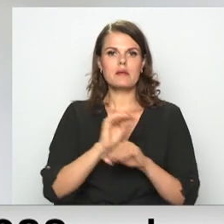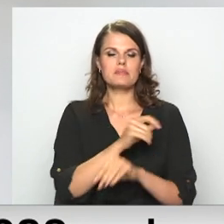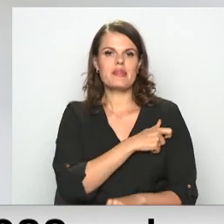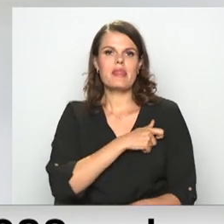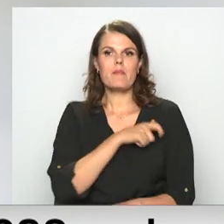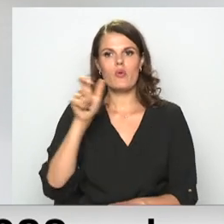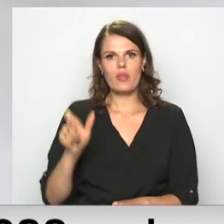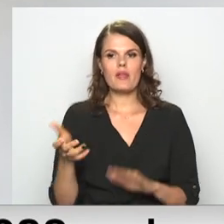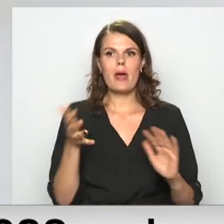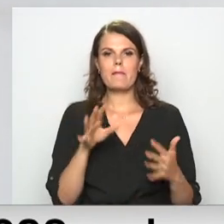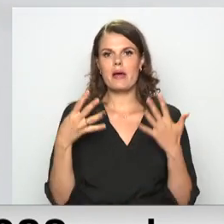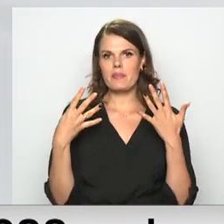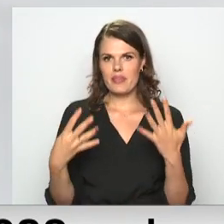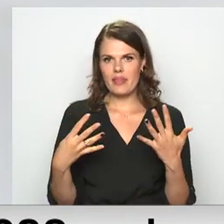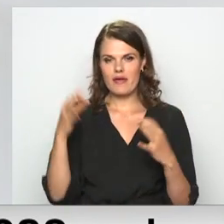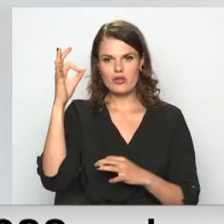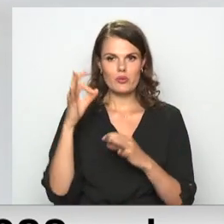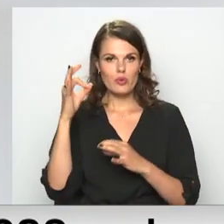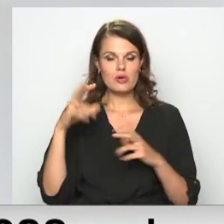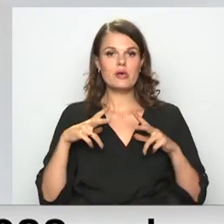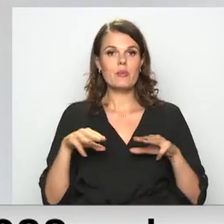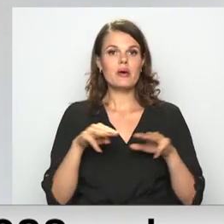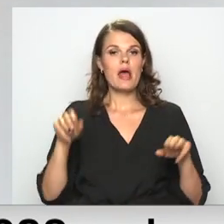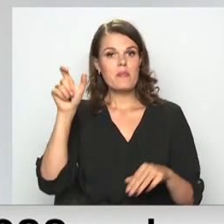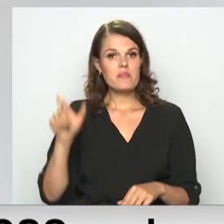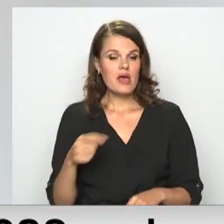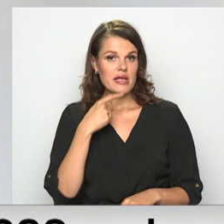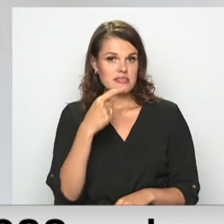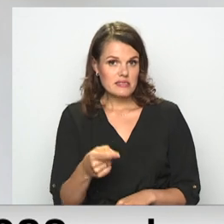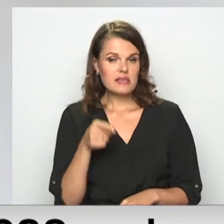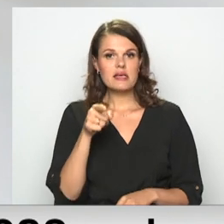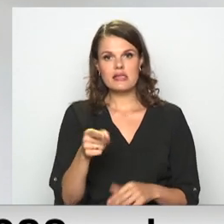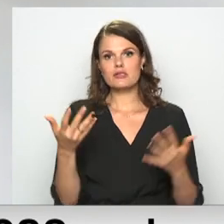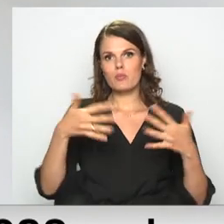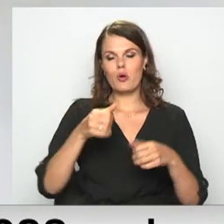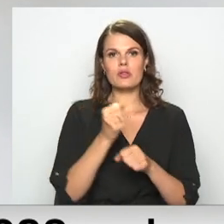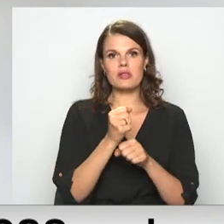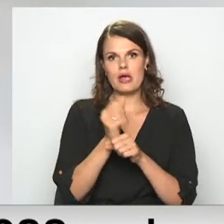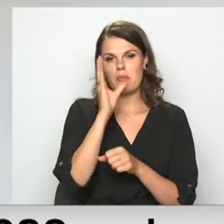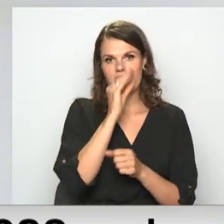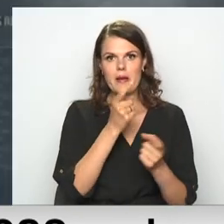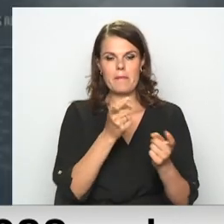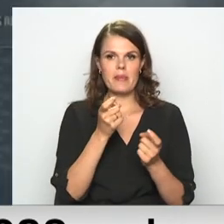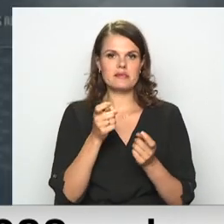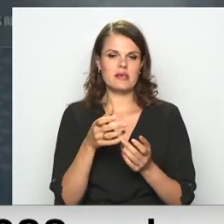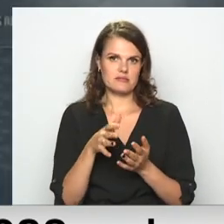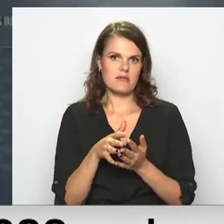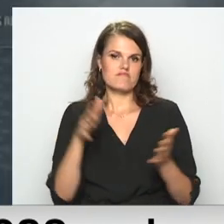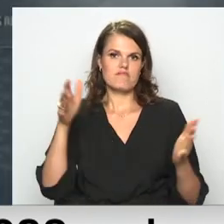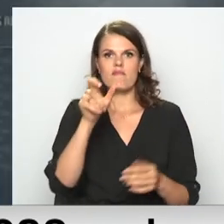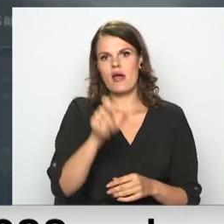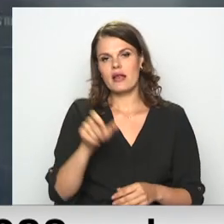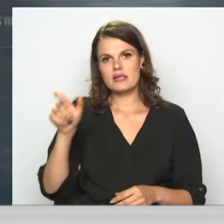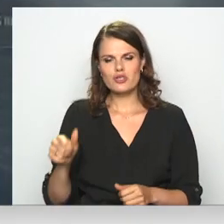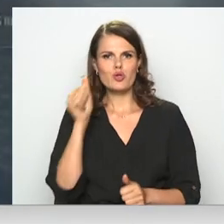aptuveni 9%. Premjeras Kariņš norādīja, ka tas varētu politiķi darbam piesaistīt vairāk cilvēku. Bieži dzird